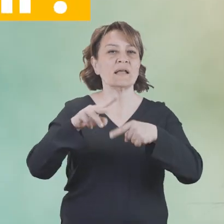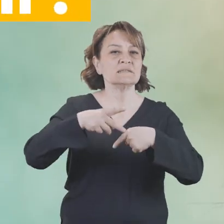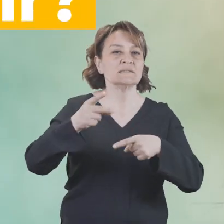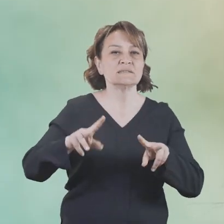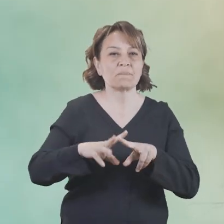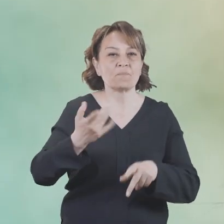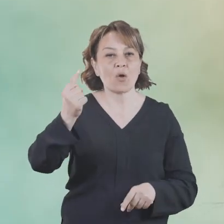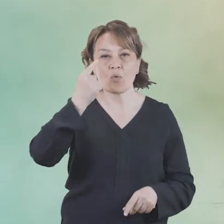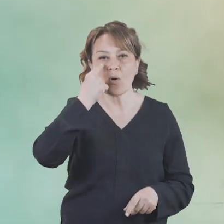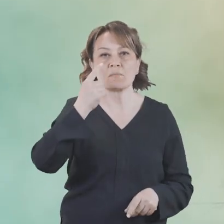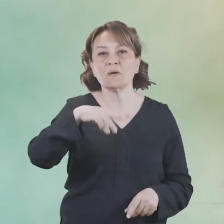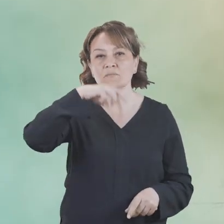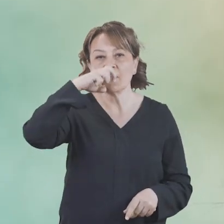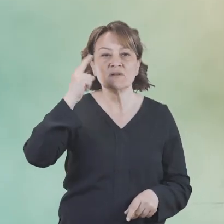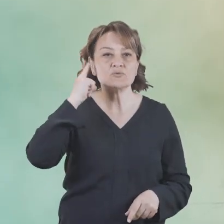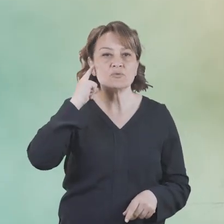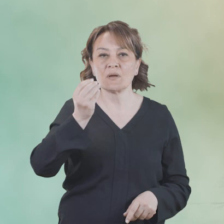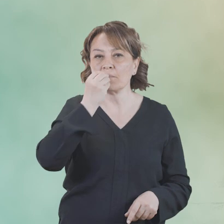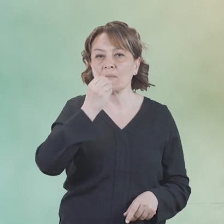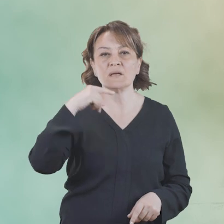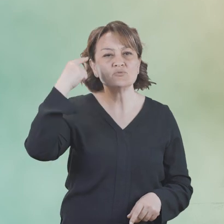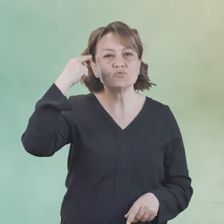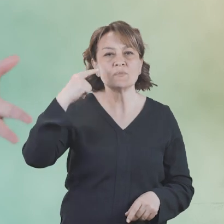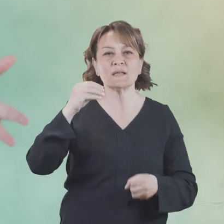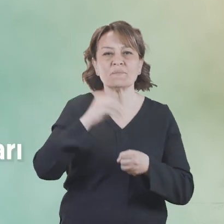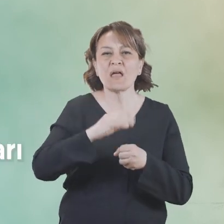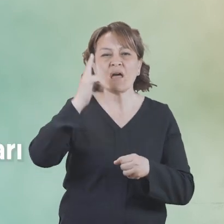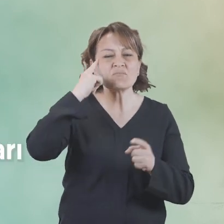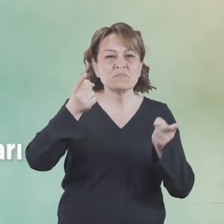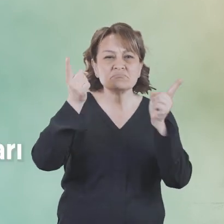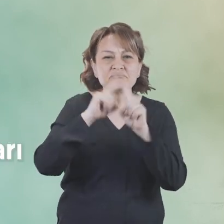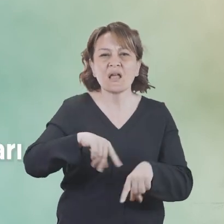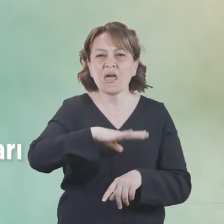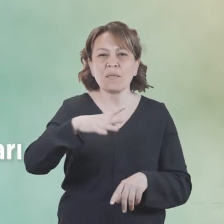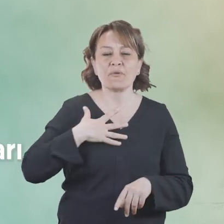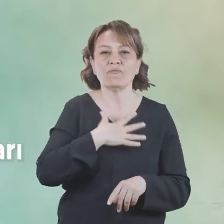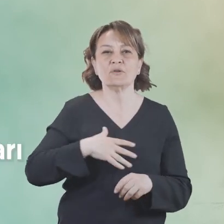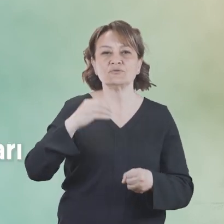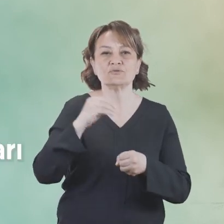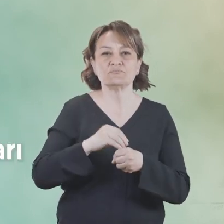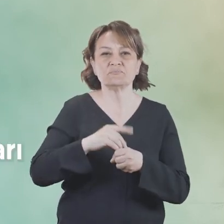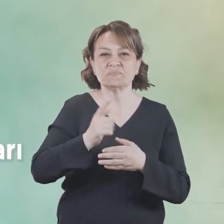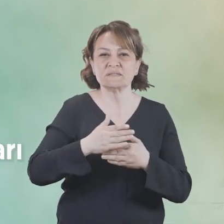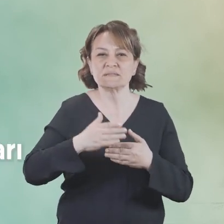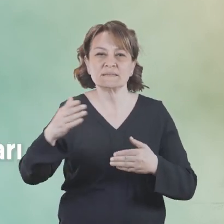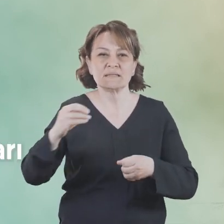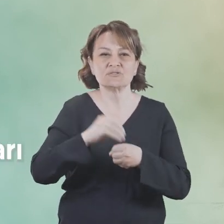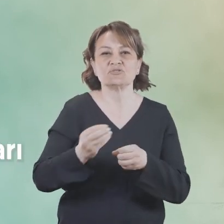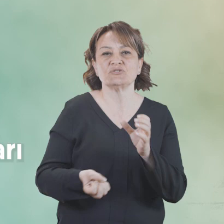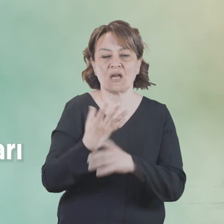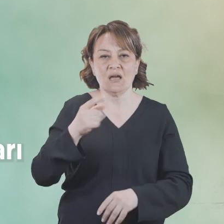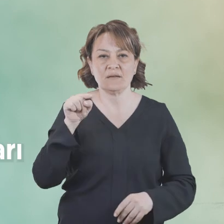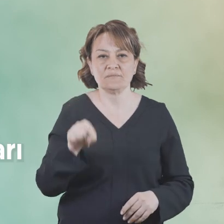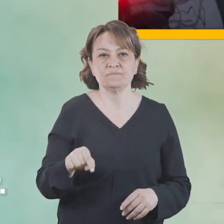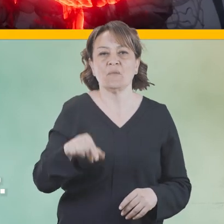Enzim nedir? Görme, duyma, nefes alma, yeme, içme, düşünme gibi aklımıza gelebilecek tüm vücut fonksiyonları bir dizi reaksiyon